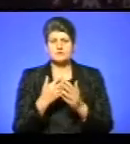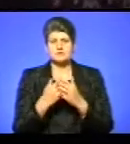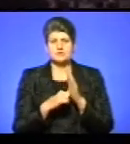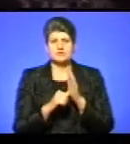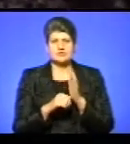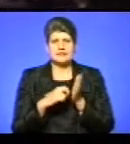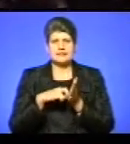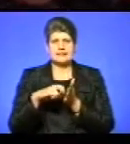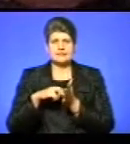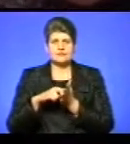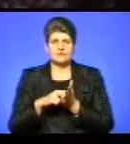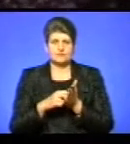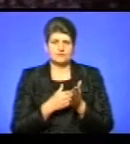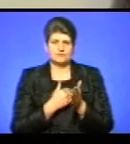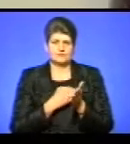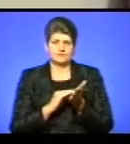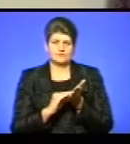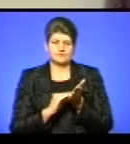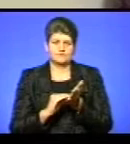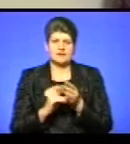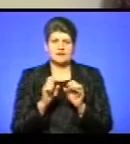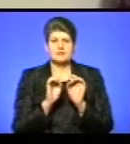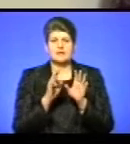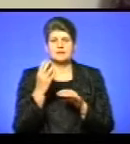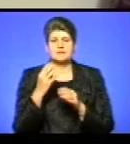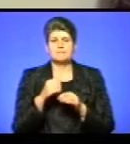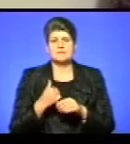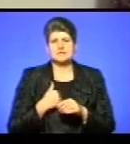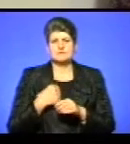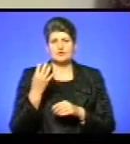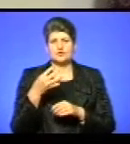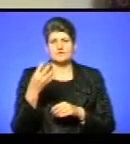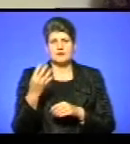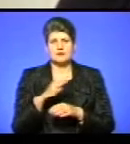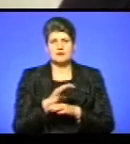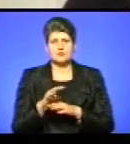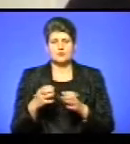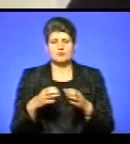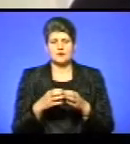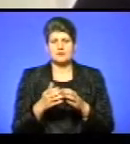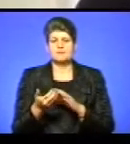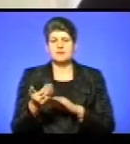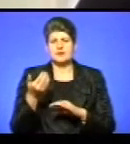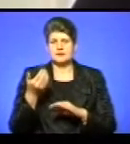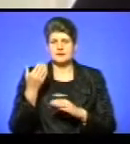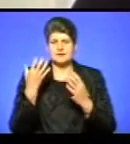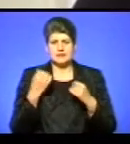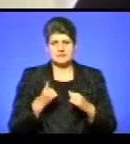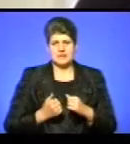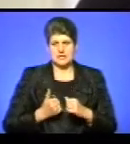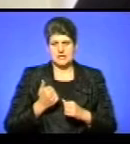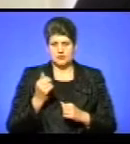листівок побажань. Їх передали бійцям 44-ї артилерійської бригади. Напередодні Дня гідності